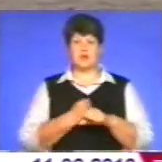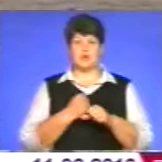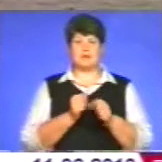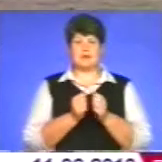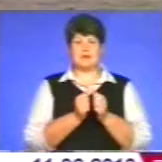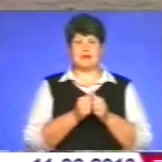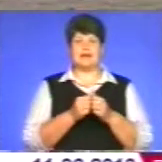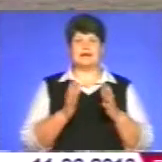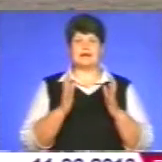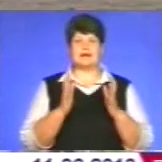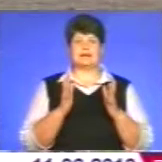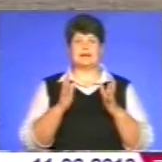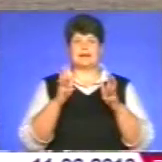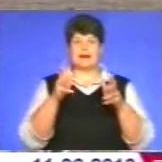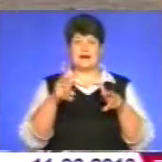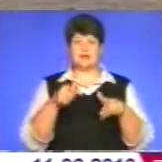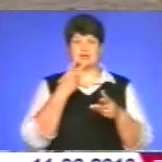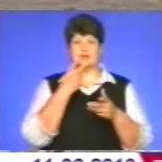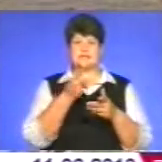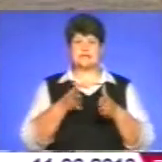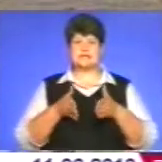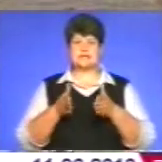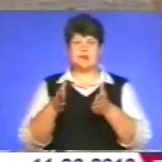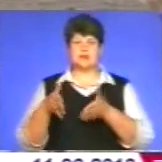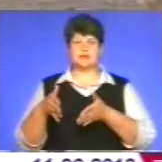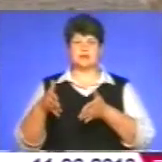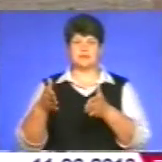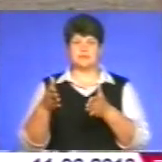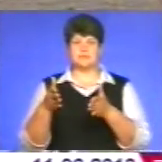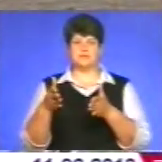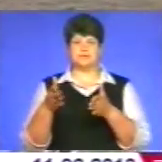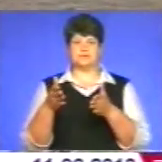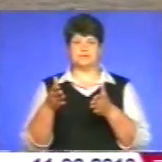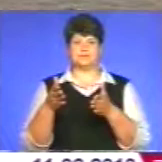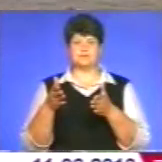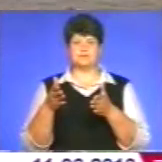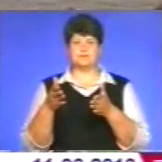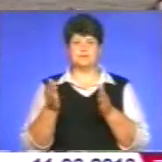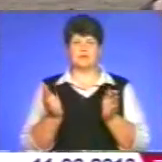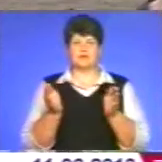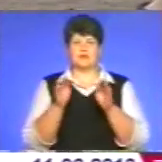трактора, дивляться за ратками, як трактор наготає ці руки.